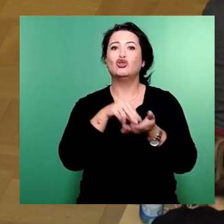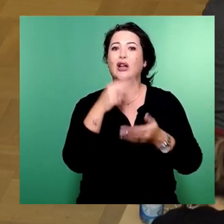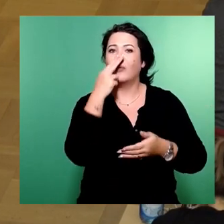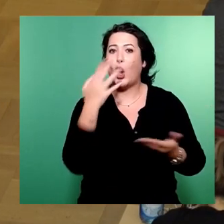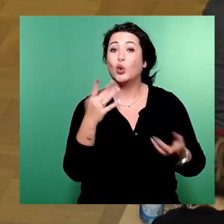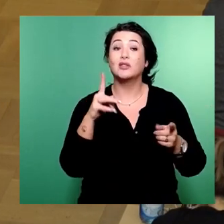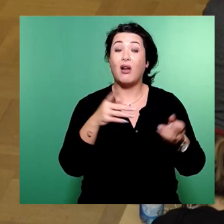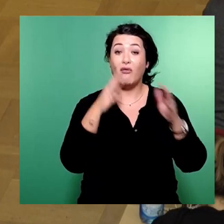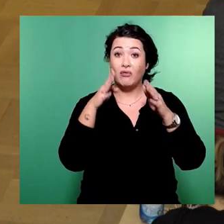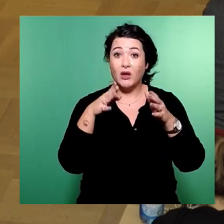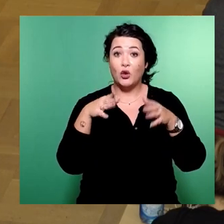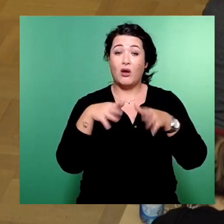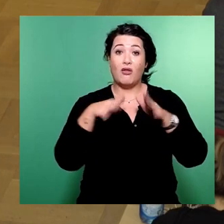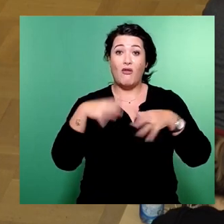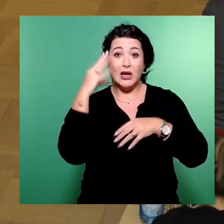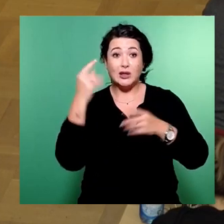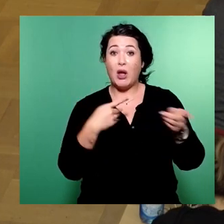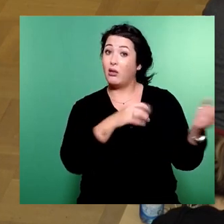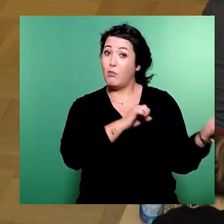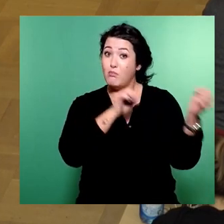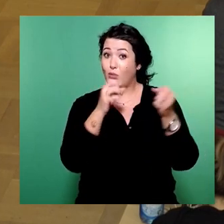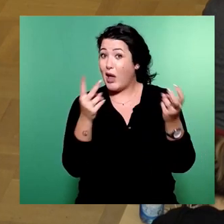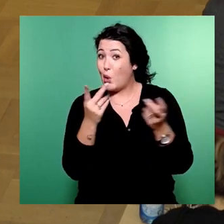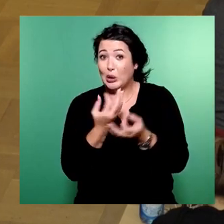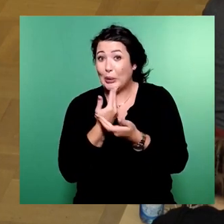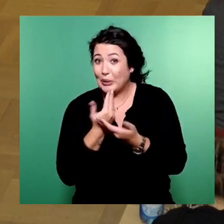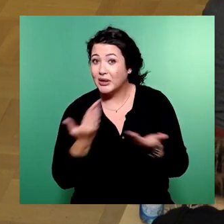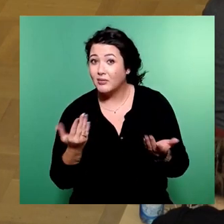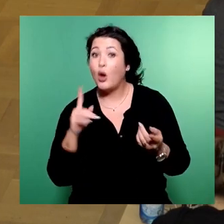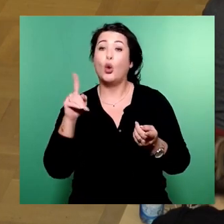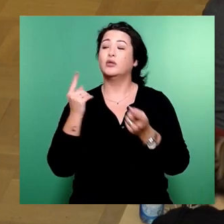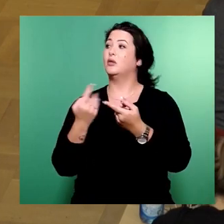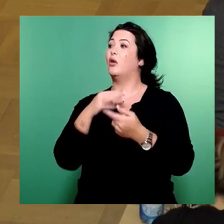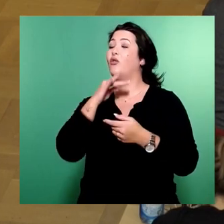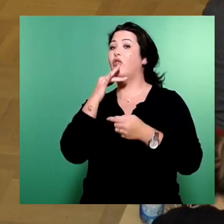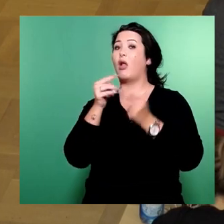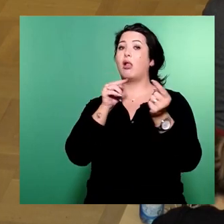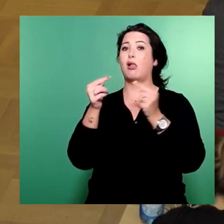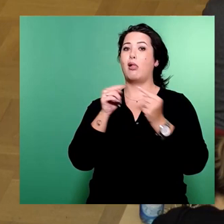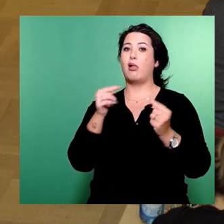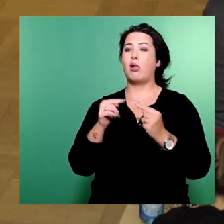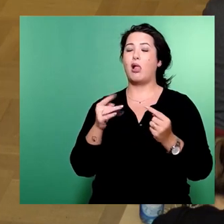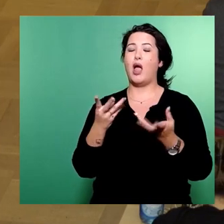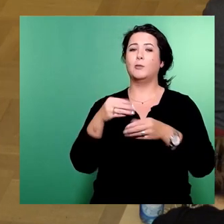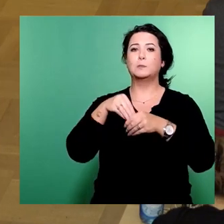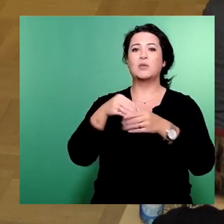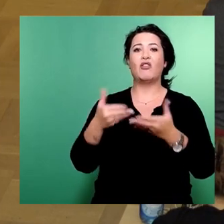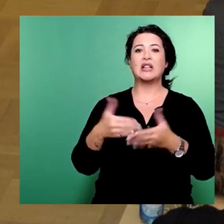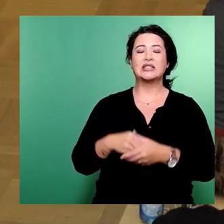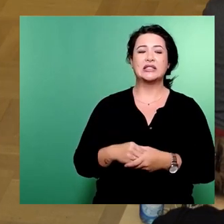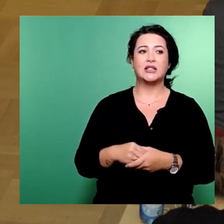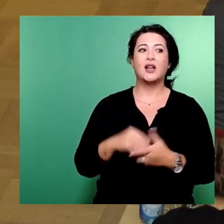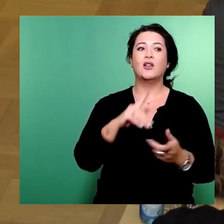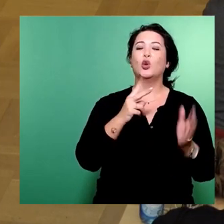Oder auch nie? Und zum anderen wird ja natürlich auch diskutiert im Bereich der